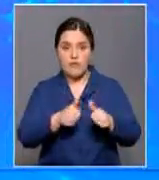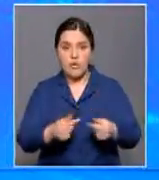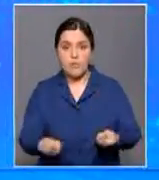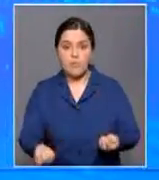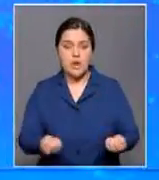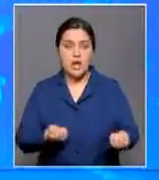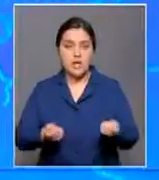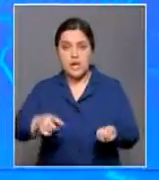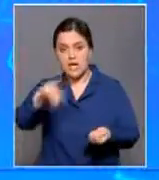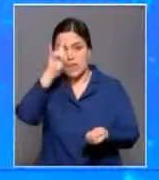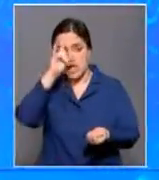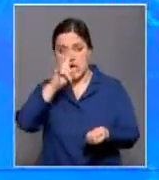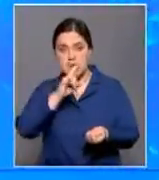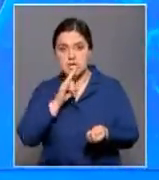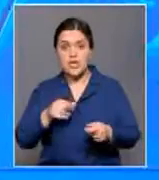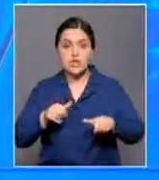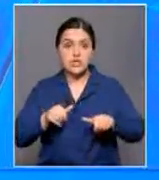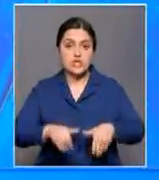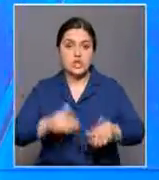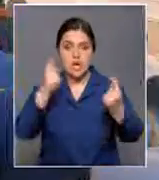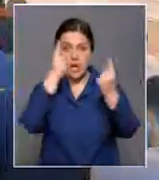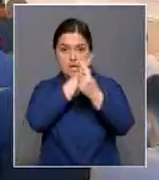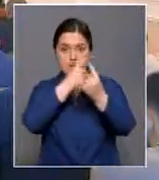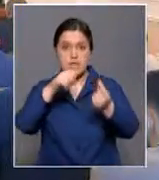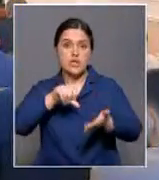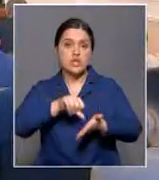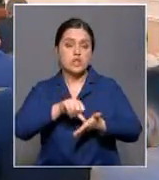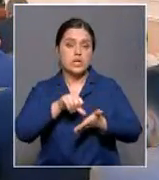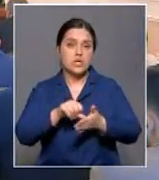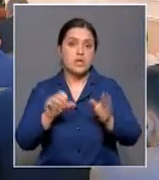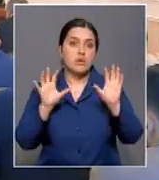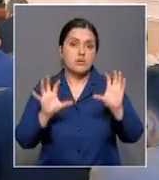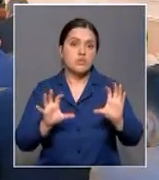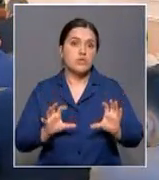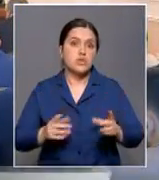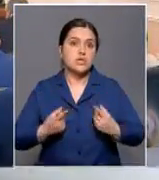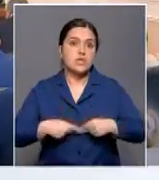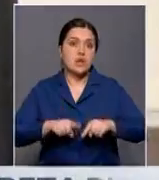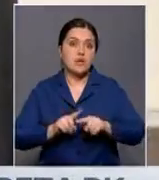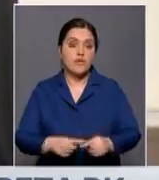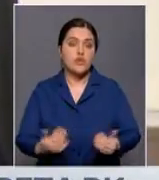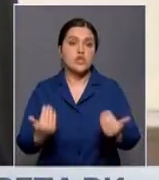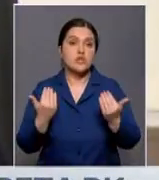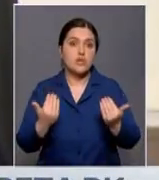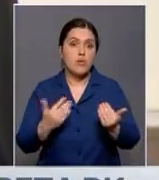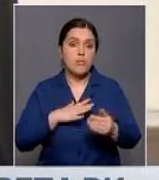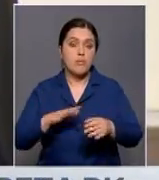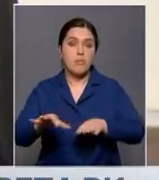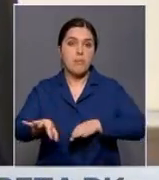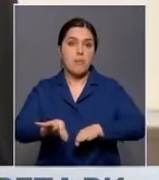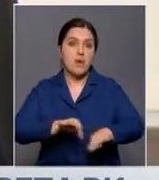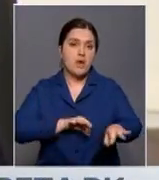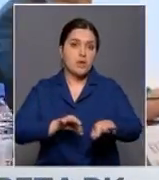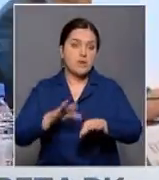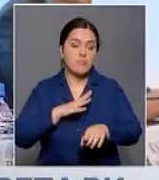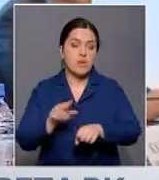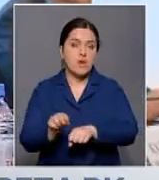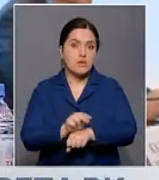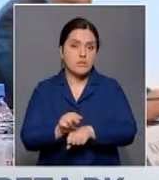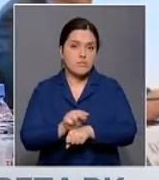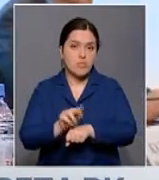правления страны. Такое решение огласили члены Конституционного совета. Напомню, сегодня там рассматривали проект